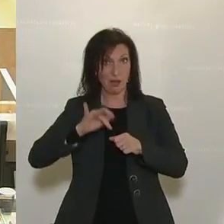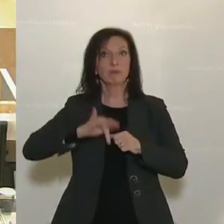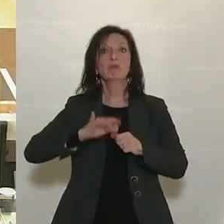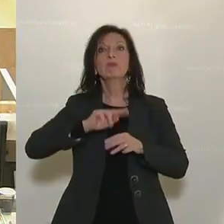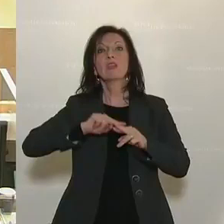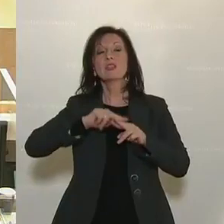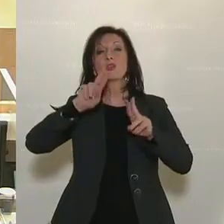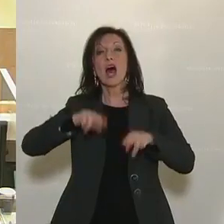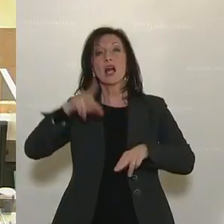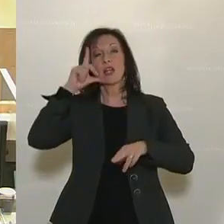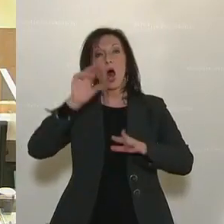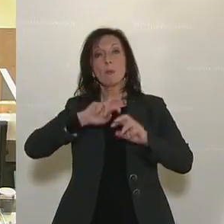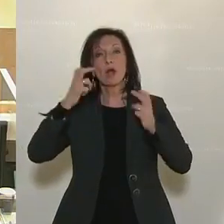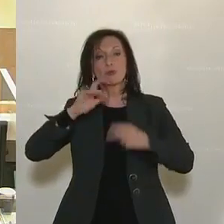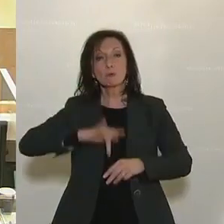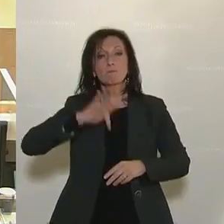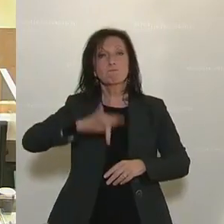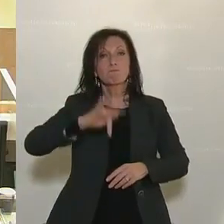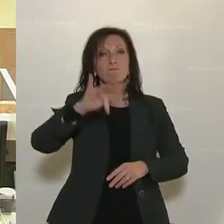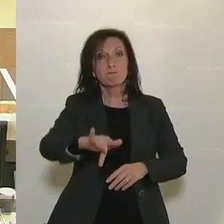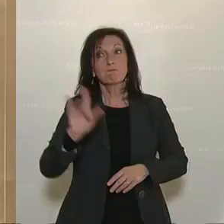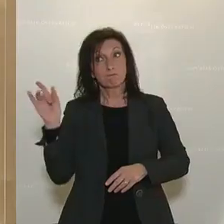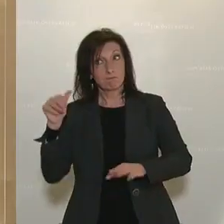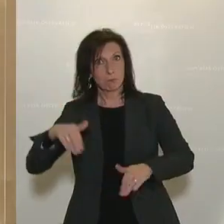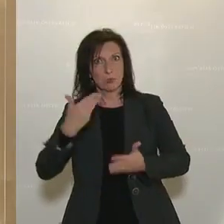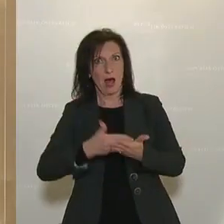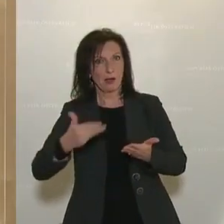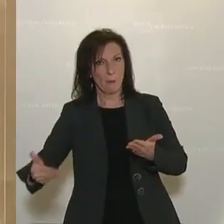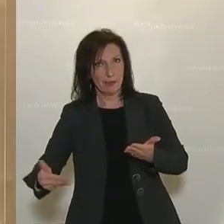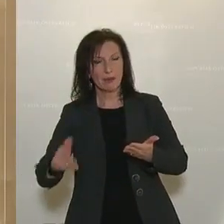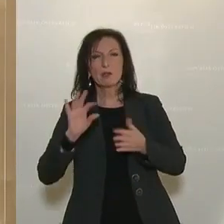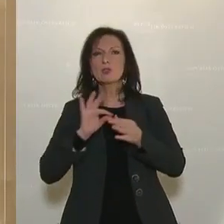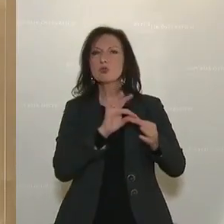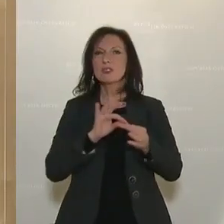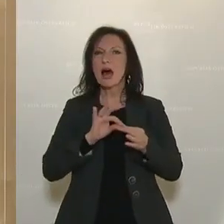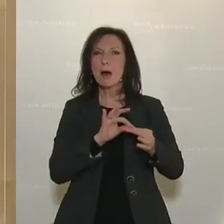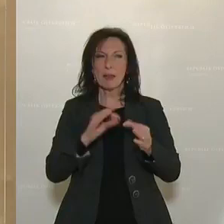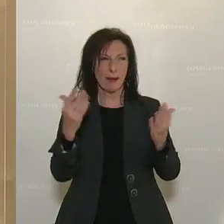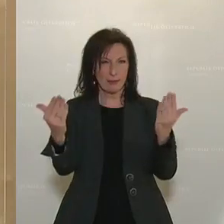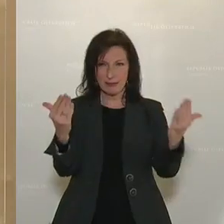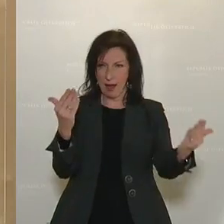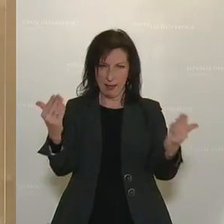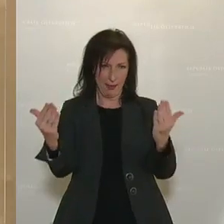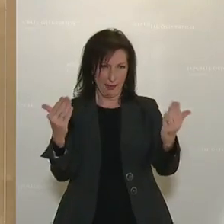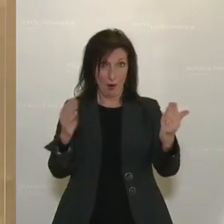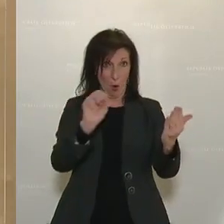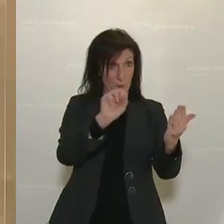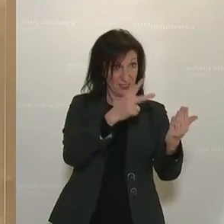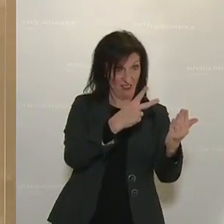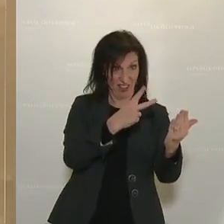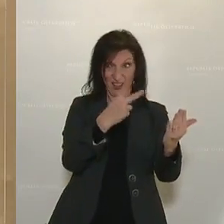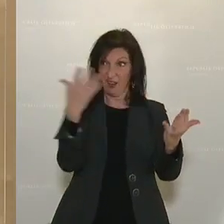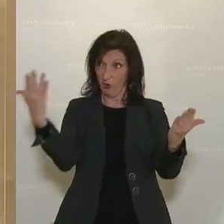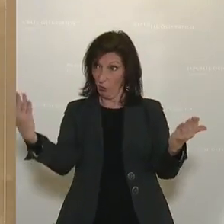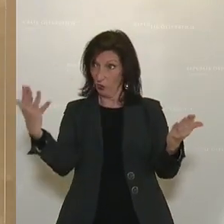Nationalrats hier eine entsprechende Rechenschaft ablegen müssen, nämlich im Zusammenhang mit der Verhältnismäßigkeit und der Zweckmäßigkeit